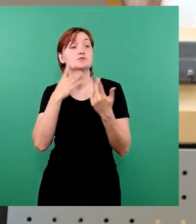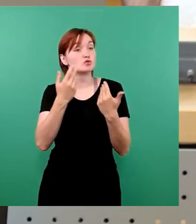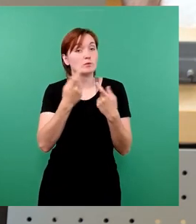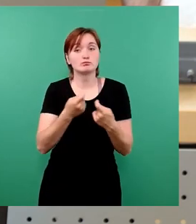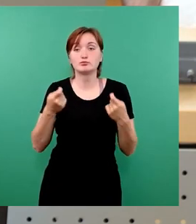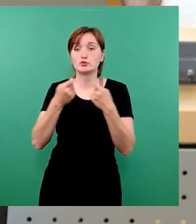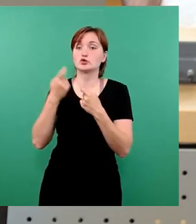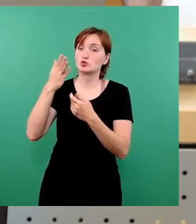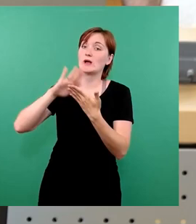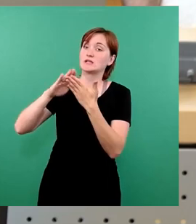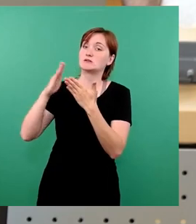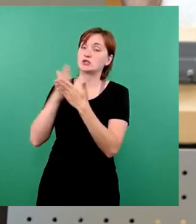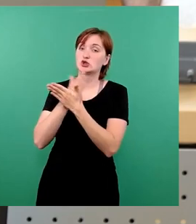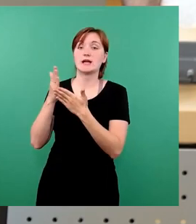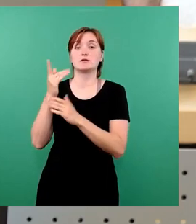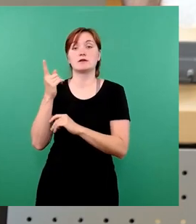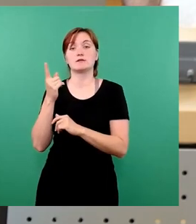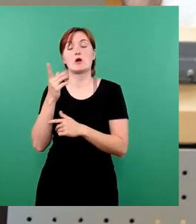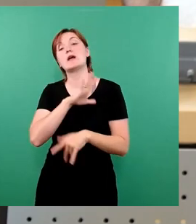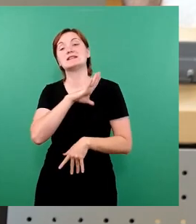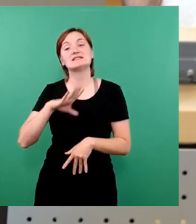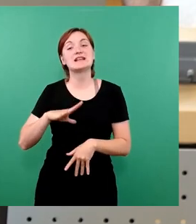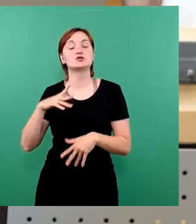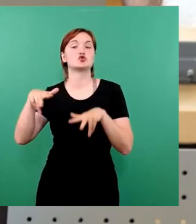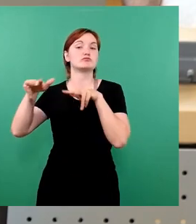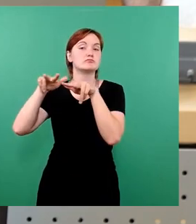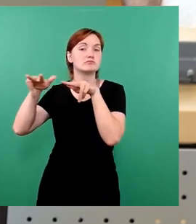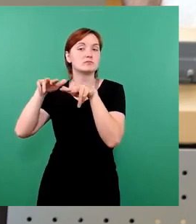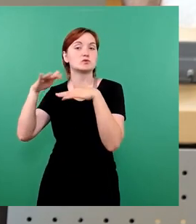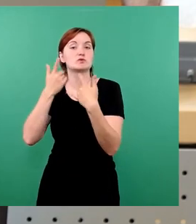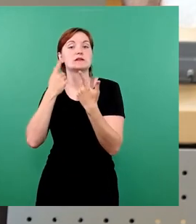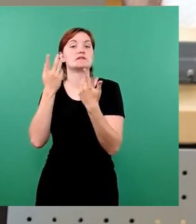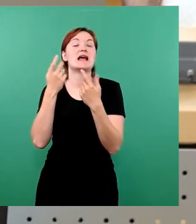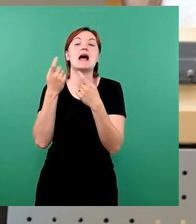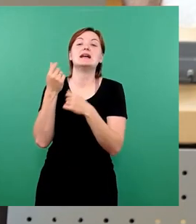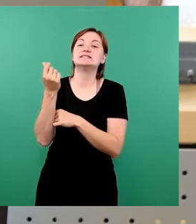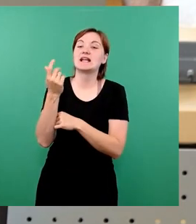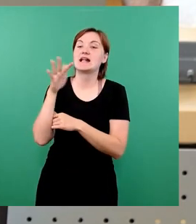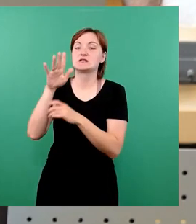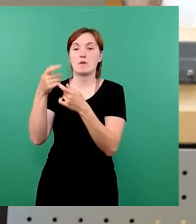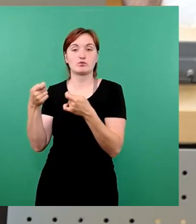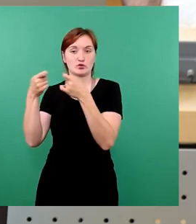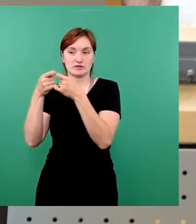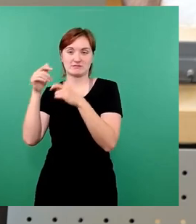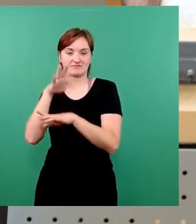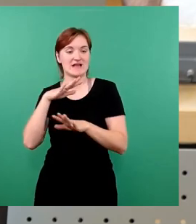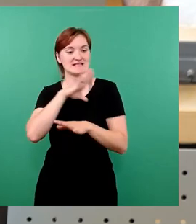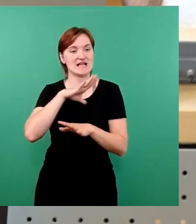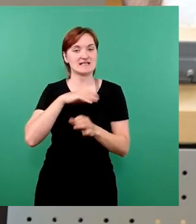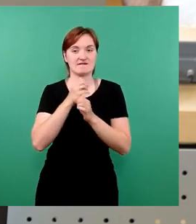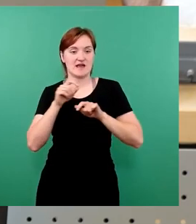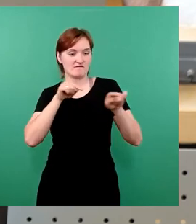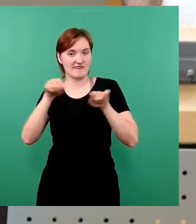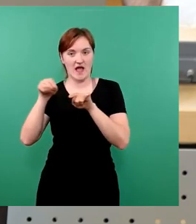sind, beziehungsweise sächsische Regularien, wie das Geld des Bundes dann in Sachsen verteilt wird. Wir erleben